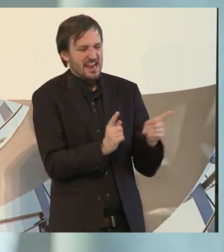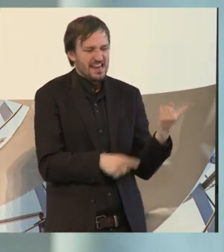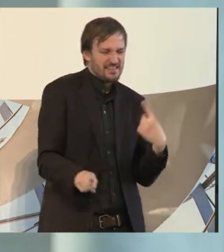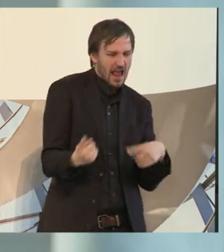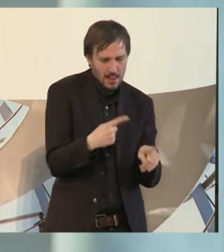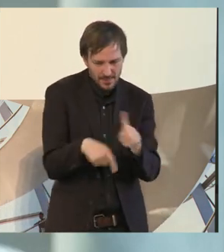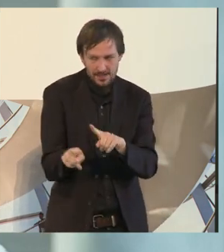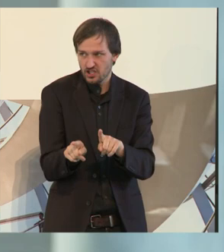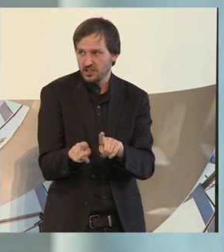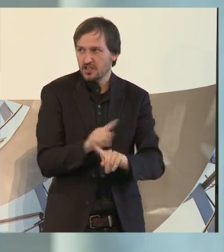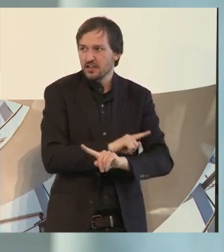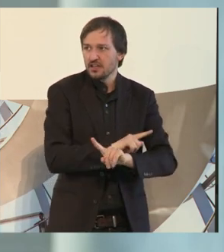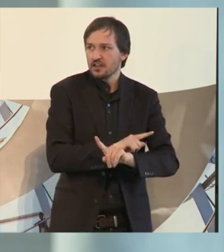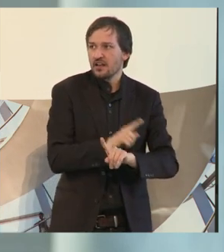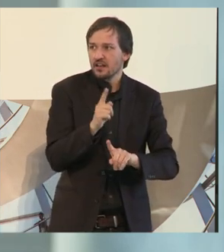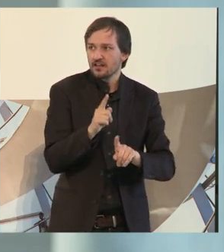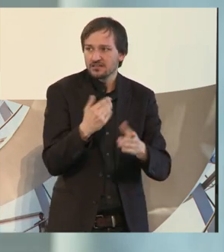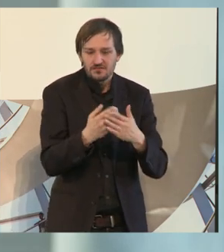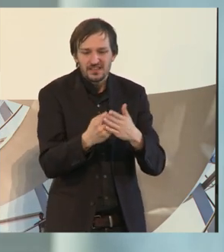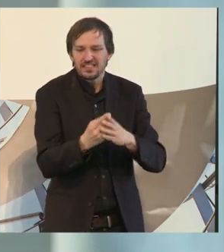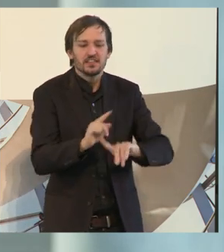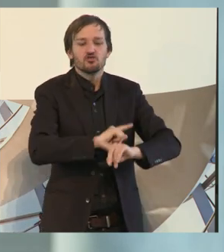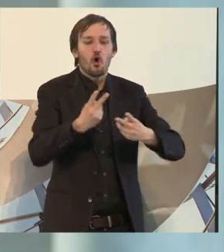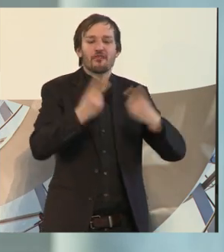als wenn sie oft gar nicht bären können dagegen.